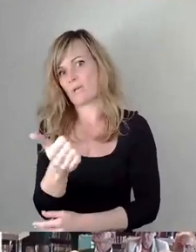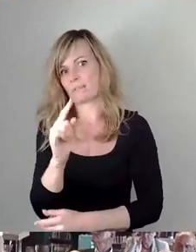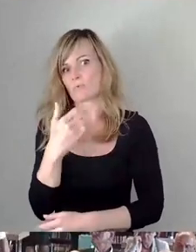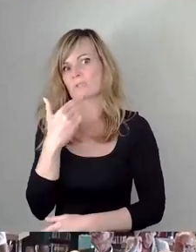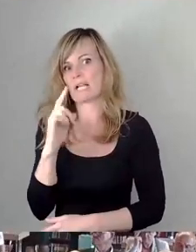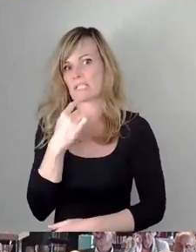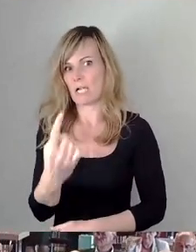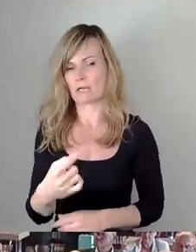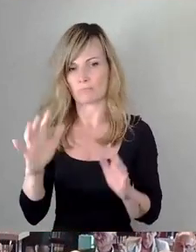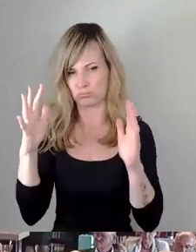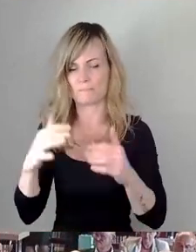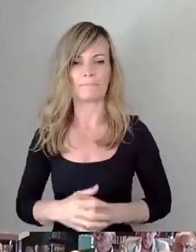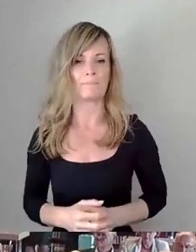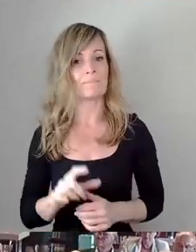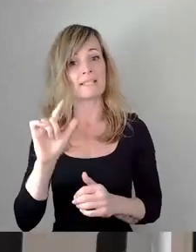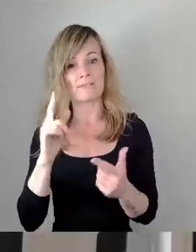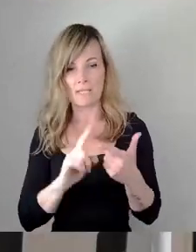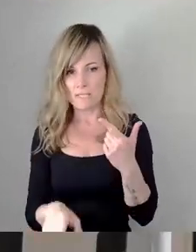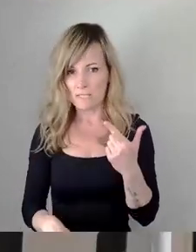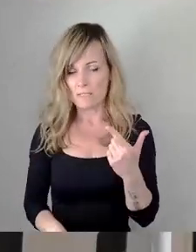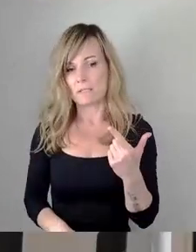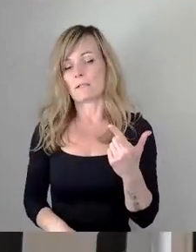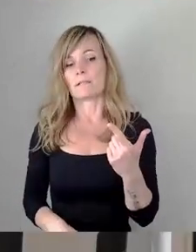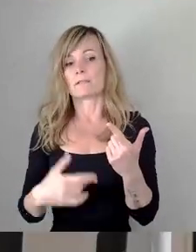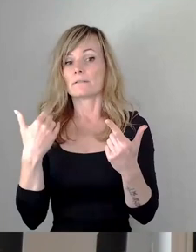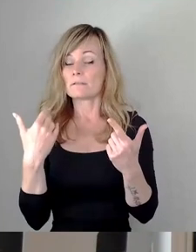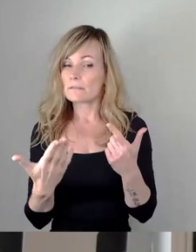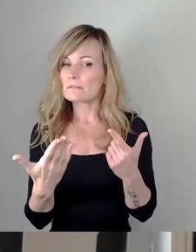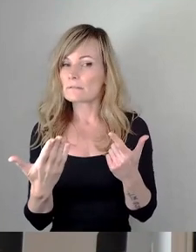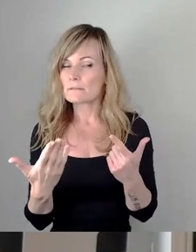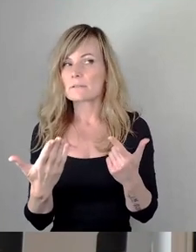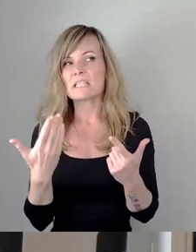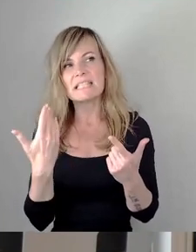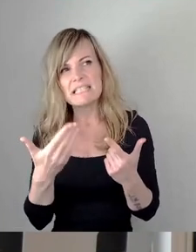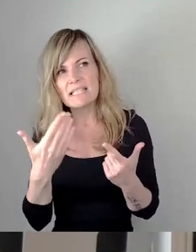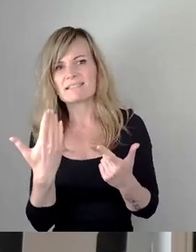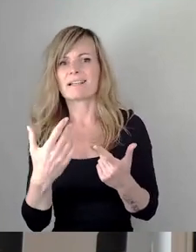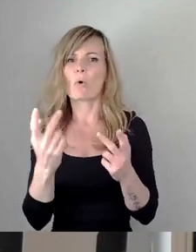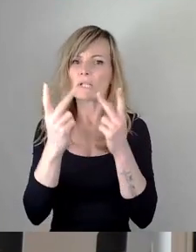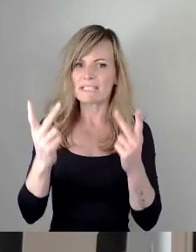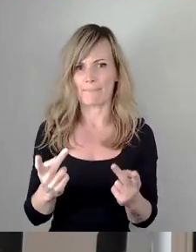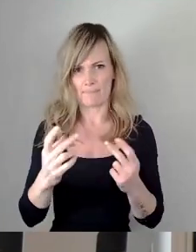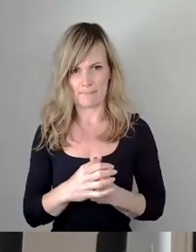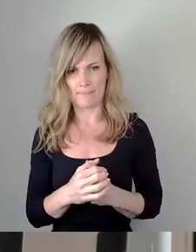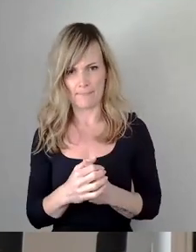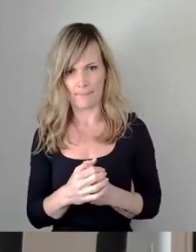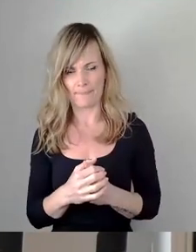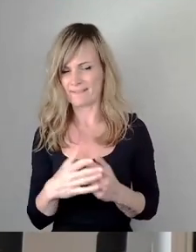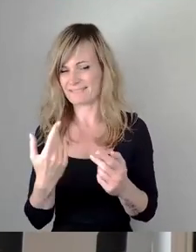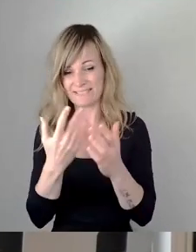einfach, dass dieses Konzept nicht in der Lage war,